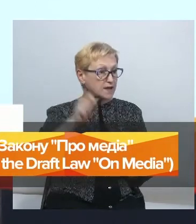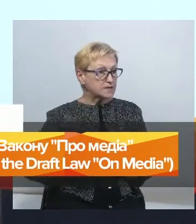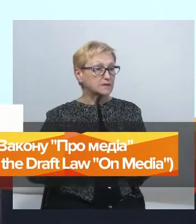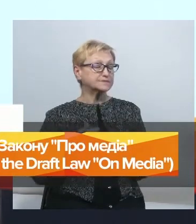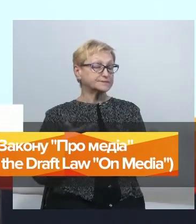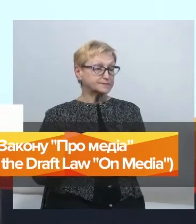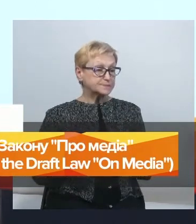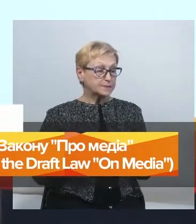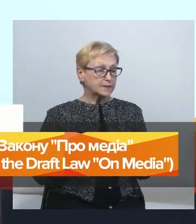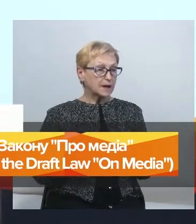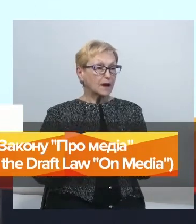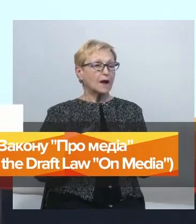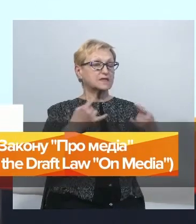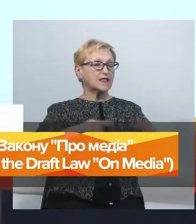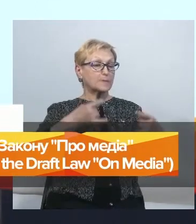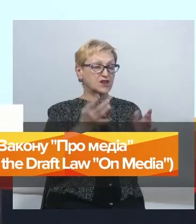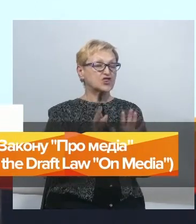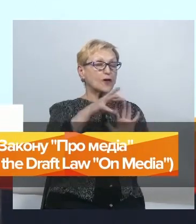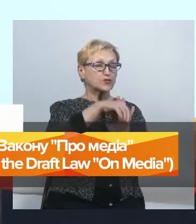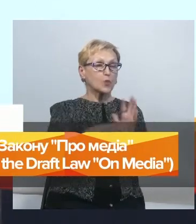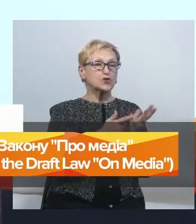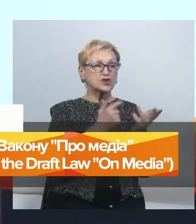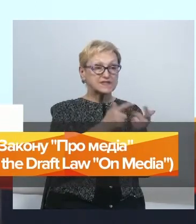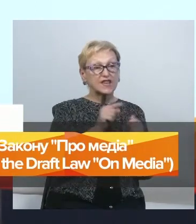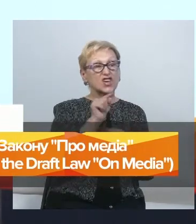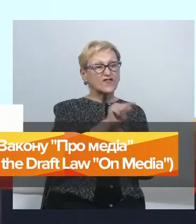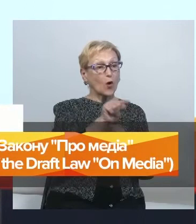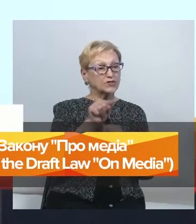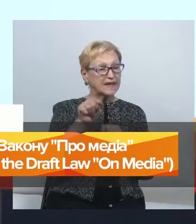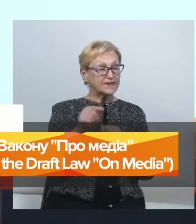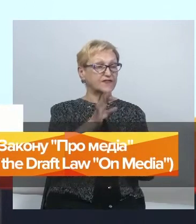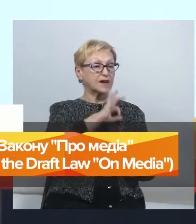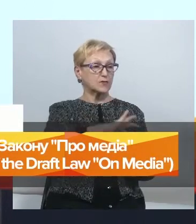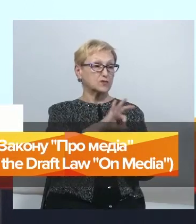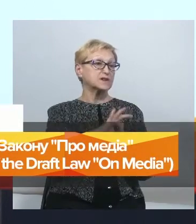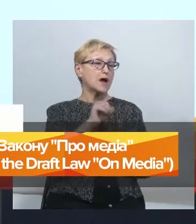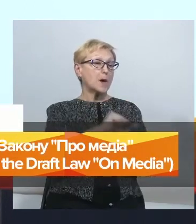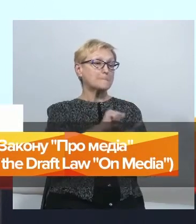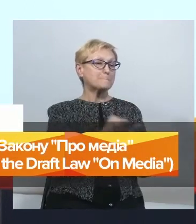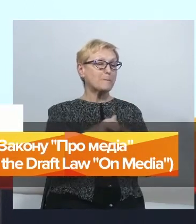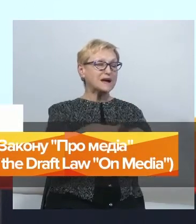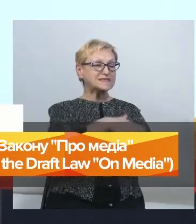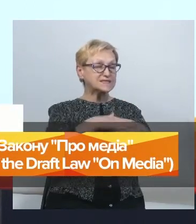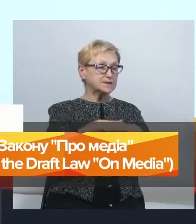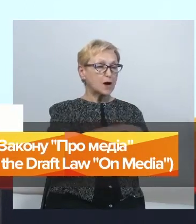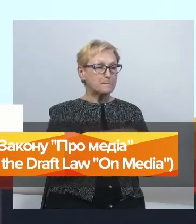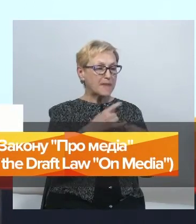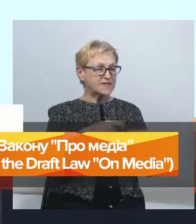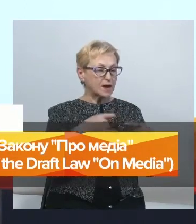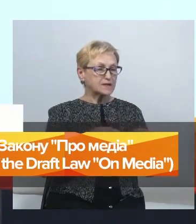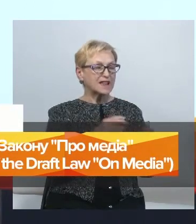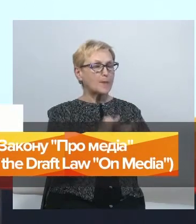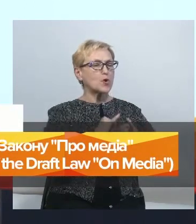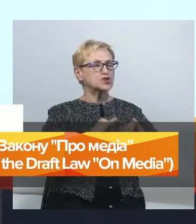медіа і телебачення в тому числі, і вони їх використовують власне не як медіа, вони їх використовують для поширення тих чи